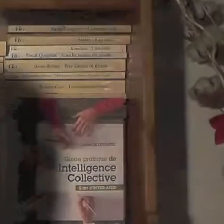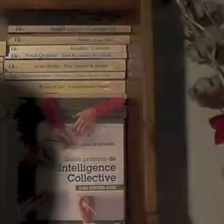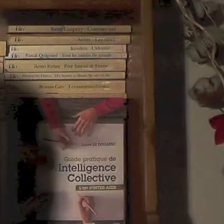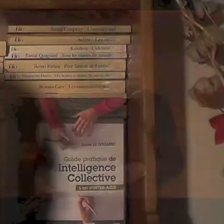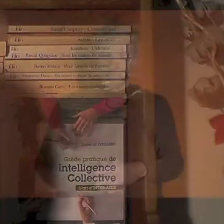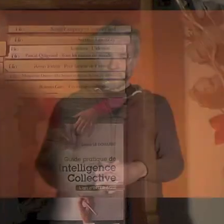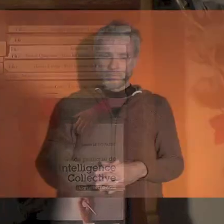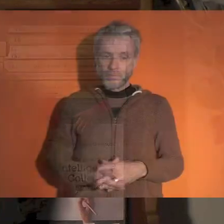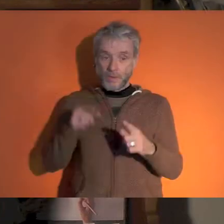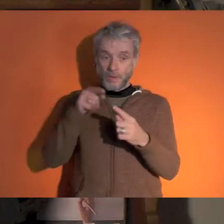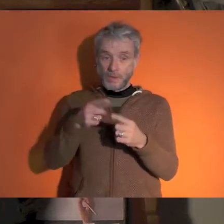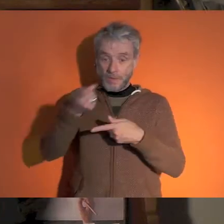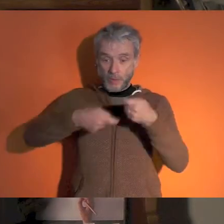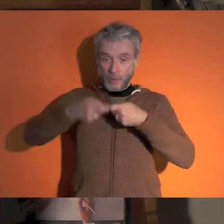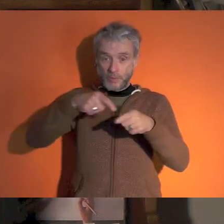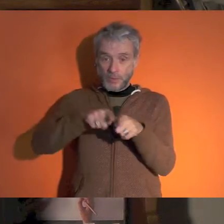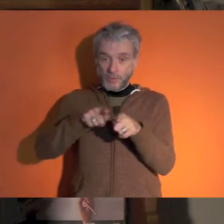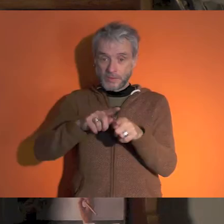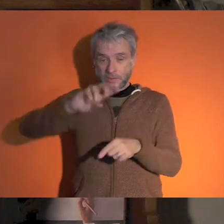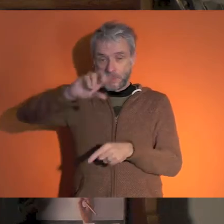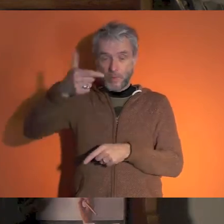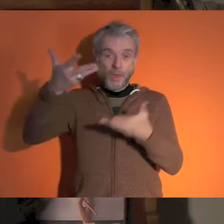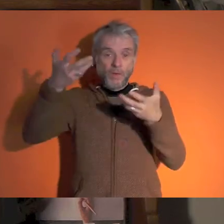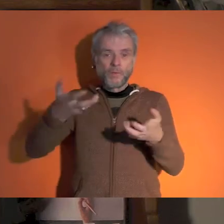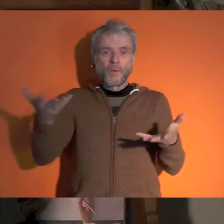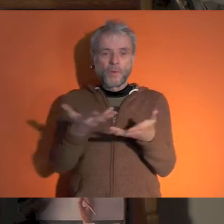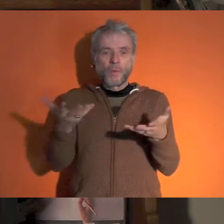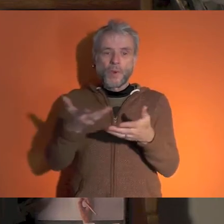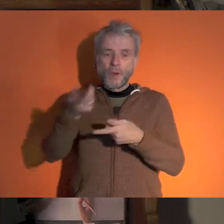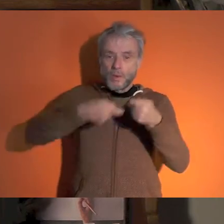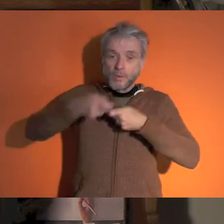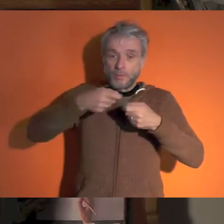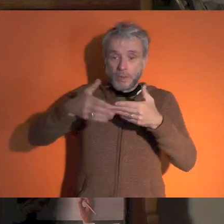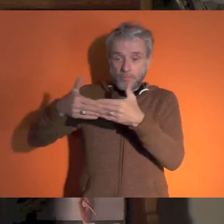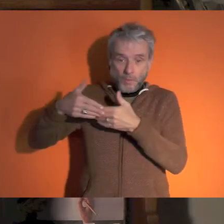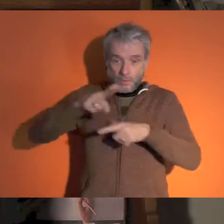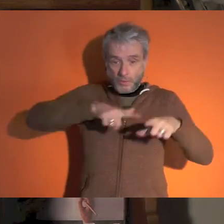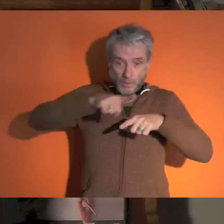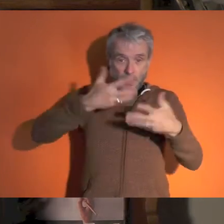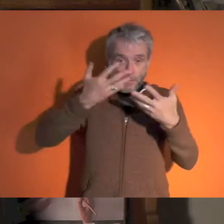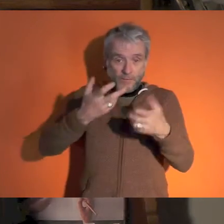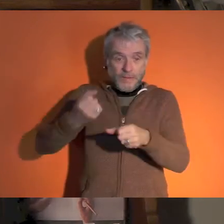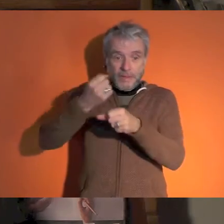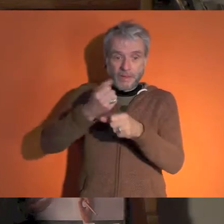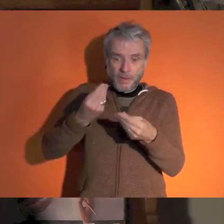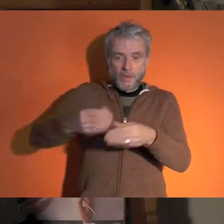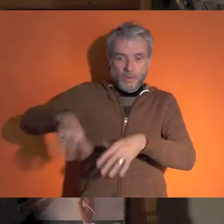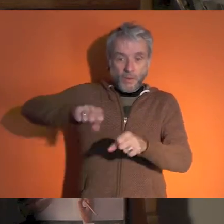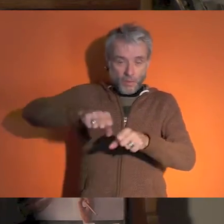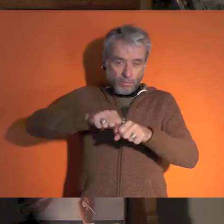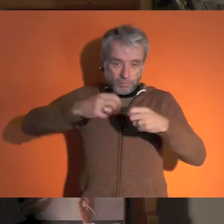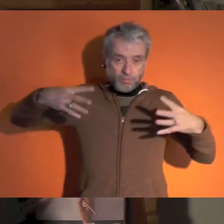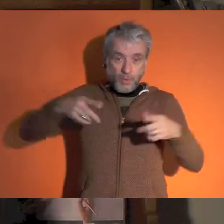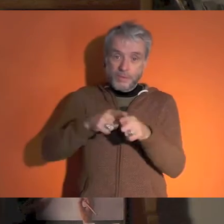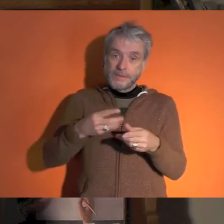Sur les mesures dédiées à l'économie, avant tout, nous souhaitons renforcer une économie de proximité, une économie créatrice d'emplois